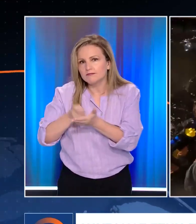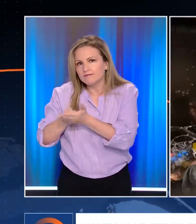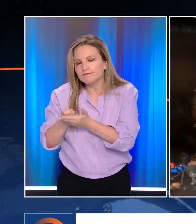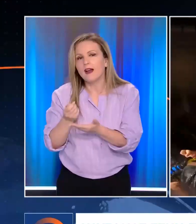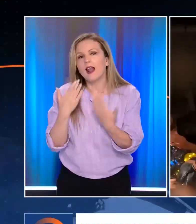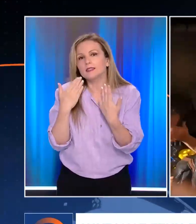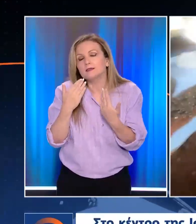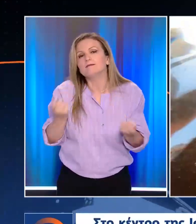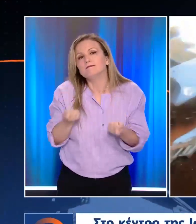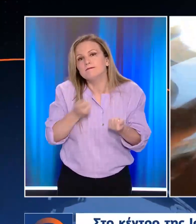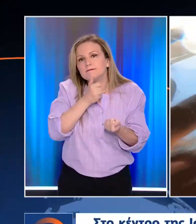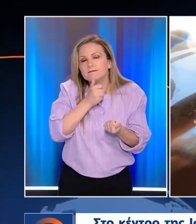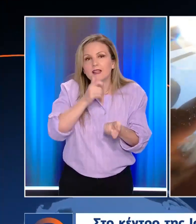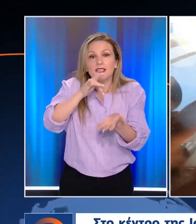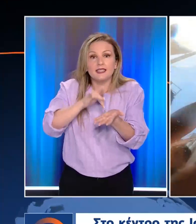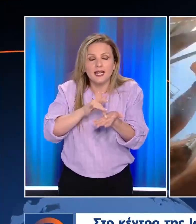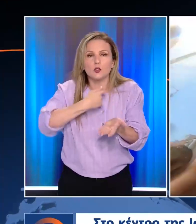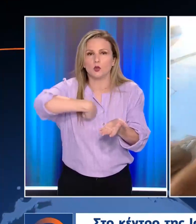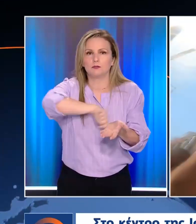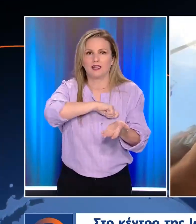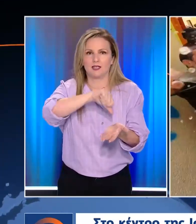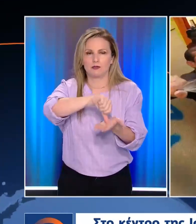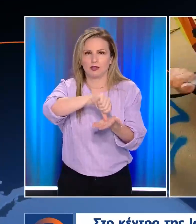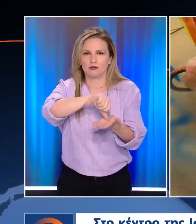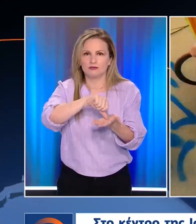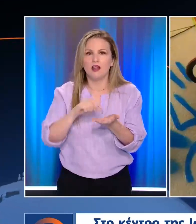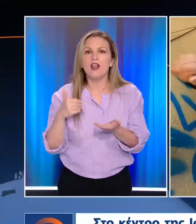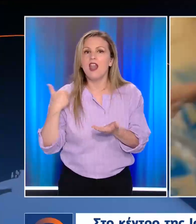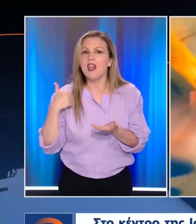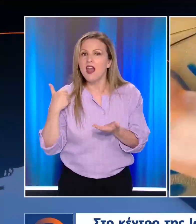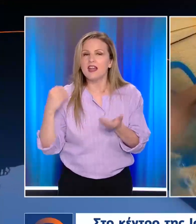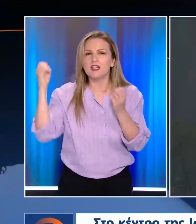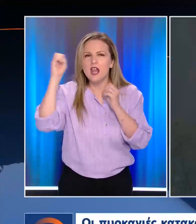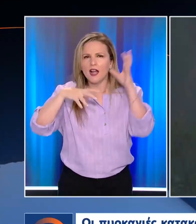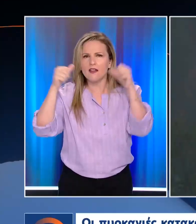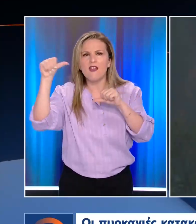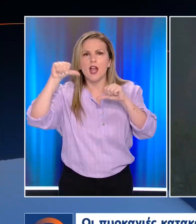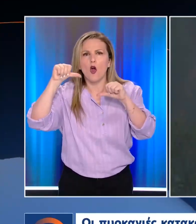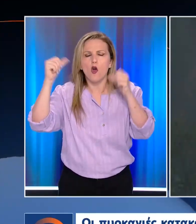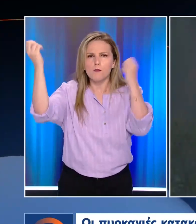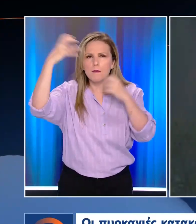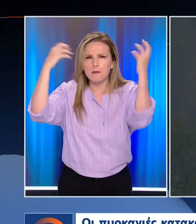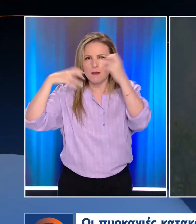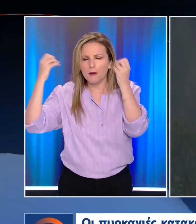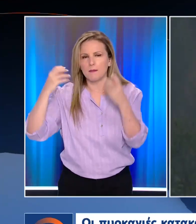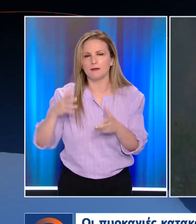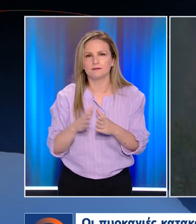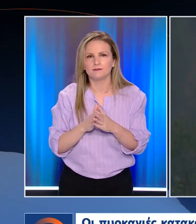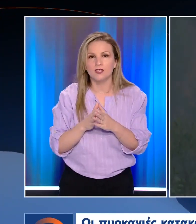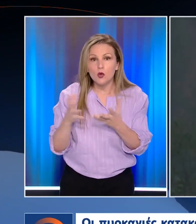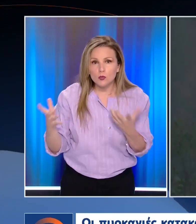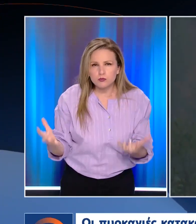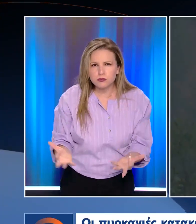Στο κέντρο της Ισπανικής πρωτεύουσας νεαροί βρήκαν αυτόν τον πρωτότυπο τρόπο να δροσιστούν. Υπηρε καγιές